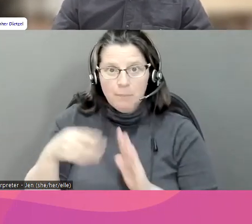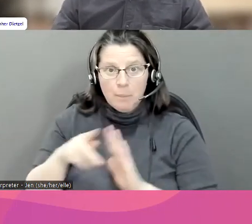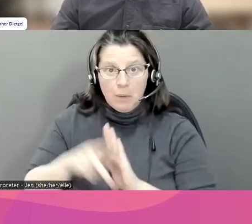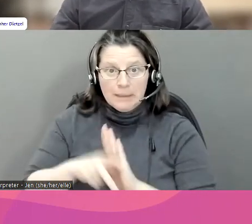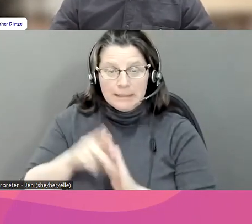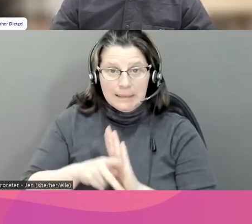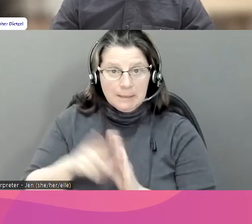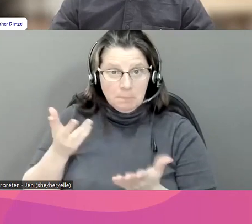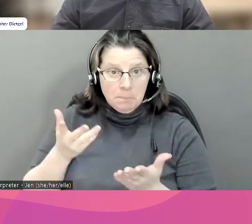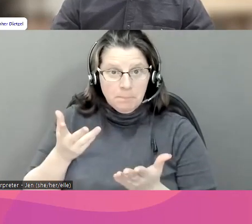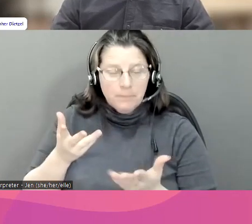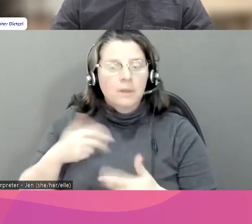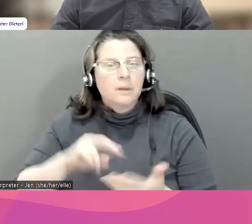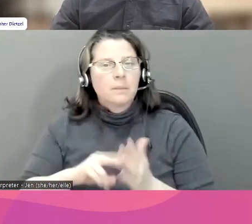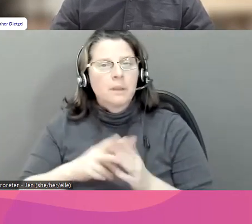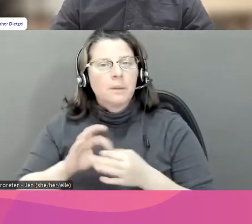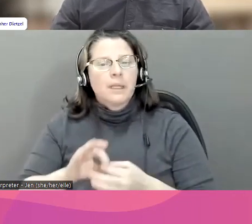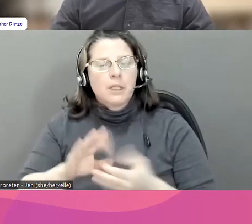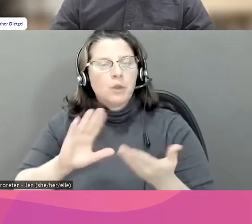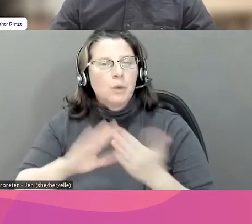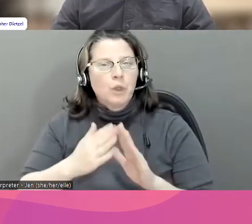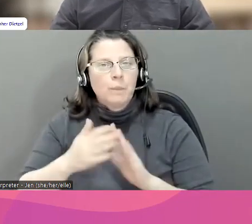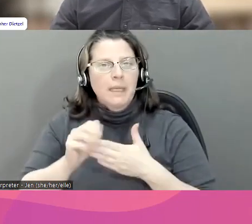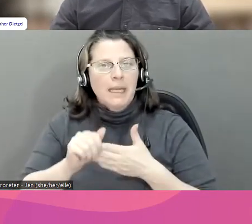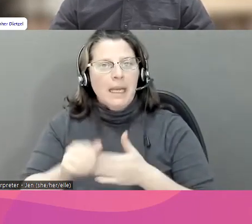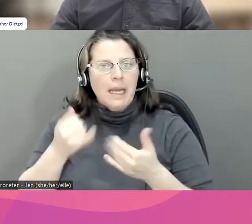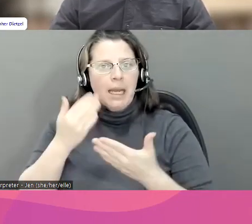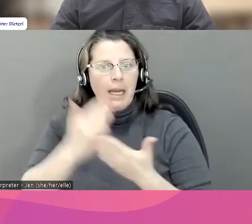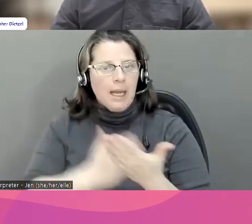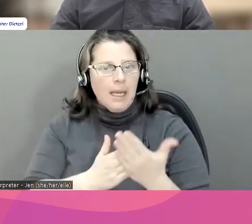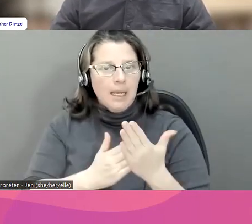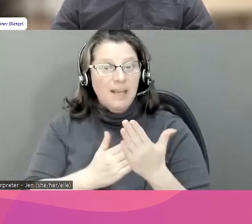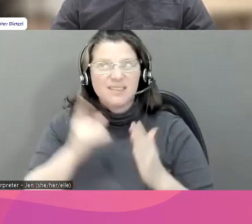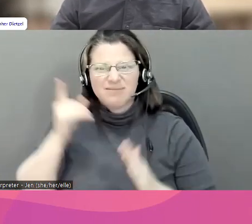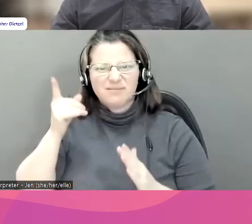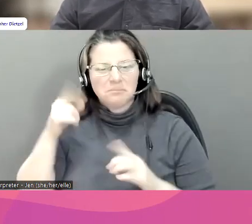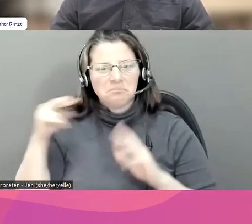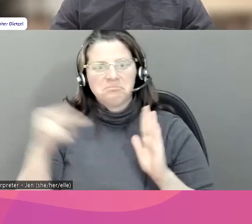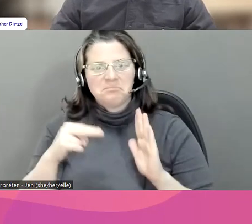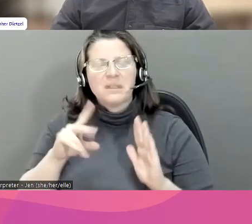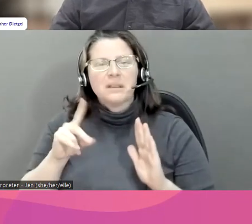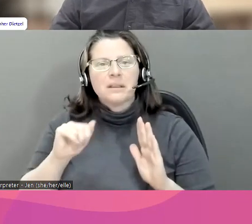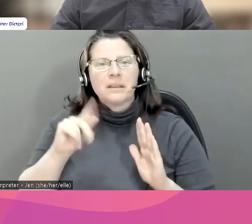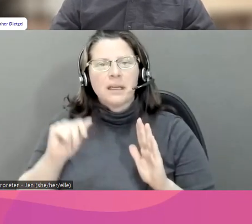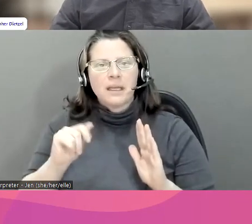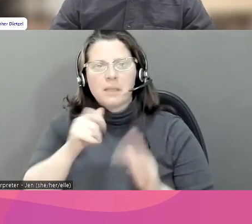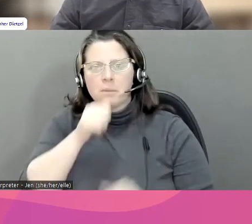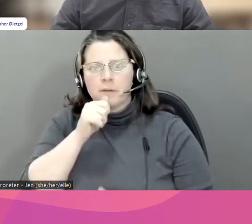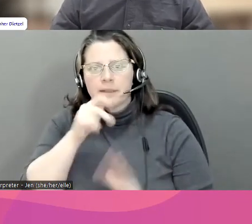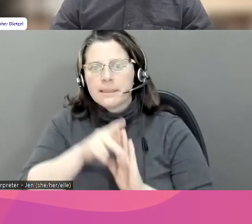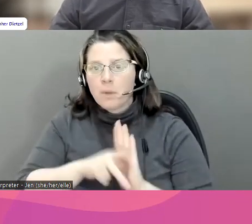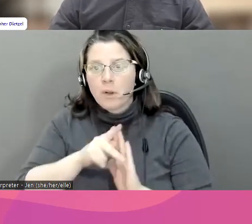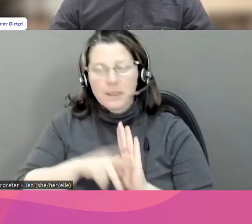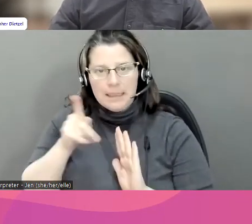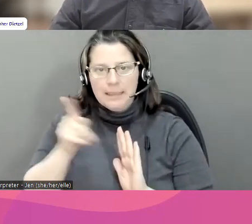comprendre les politiques à l'interne de ces sociétés. peut y avoir des lignes directrices communautaires. Il peut